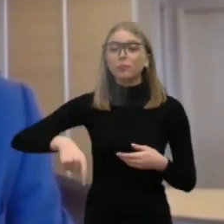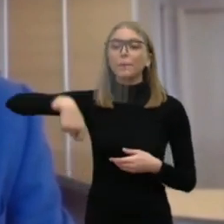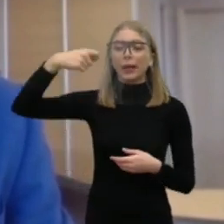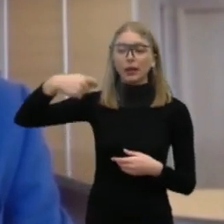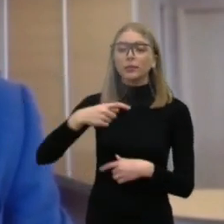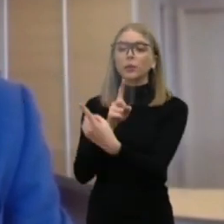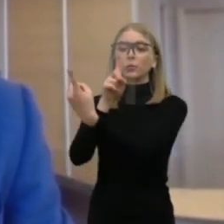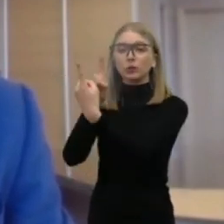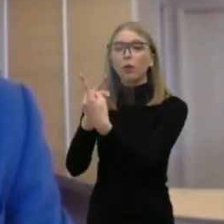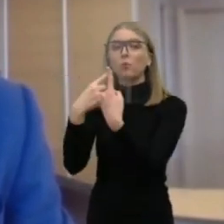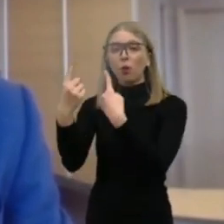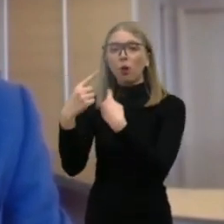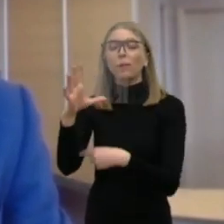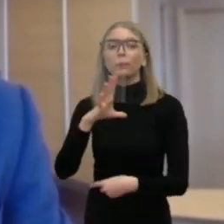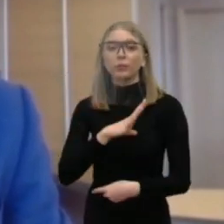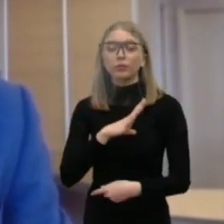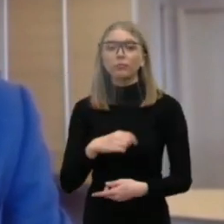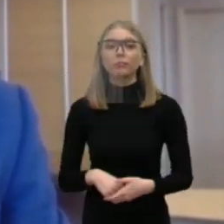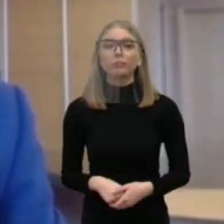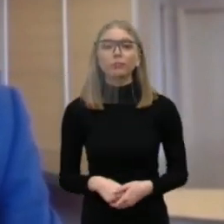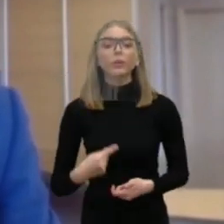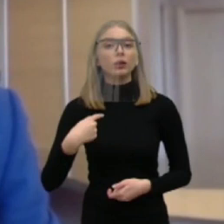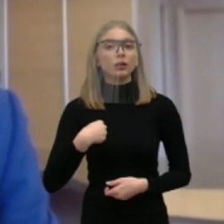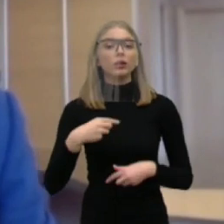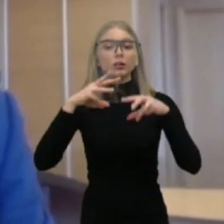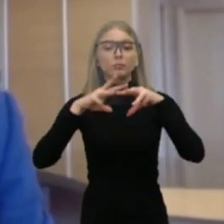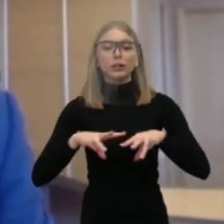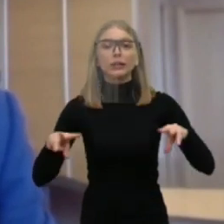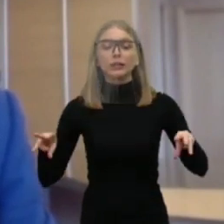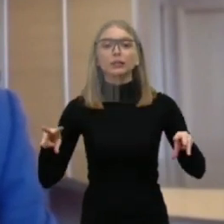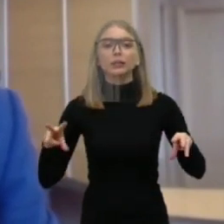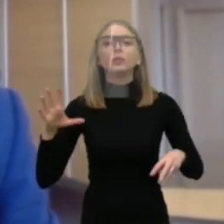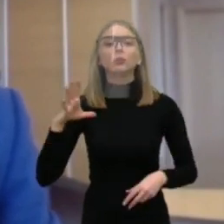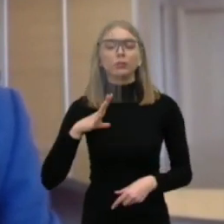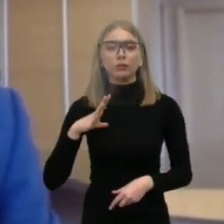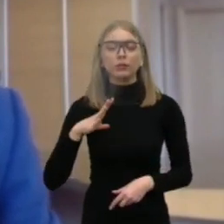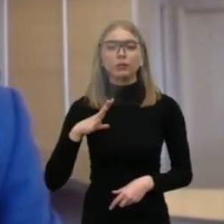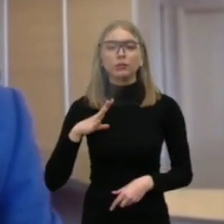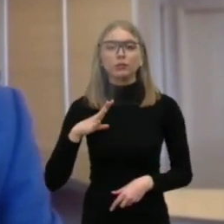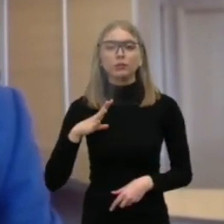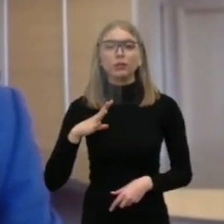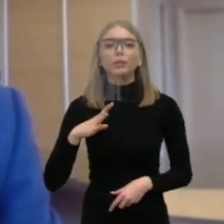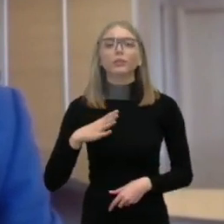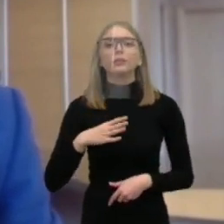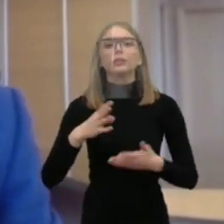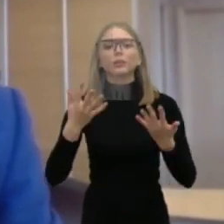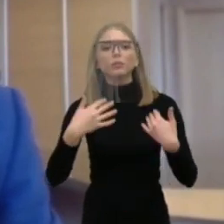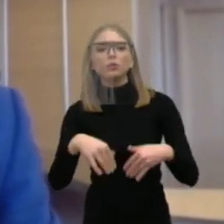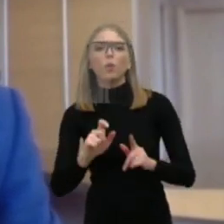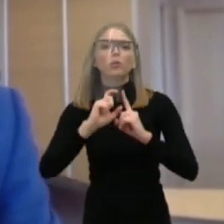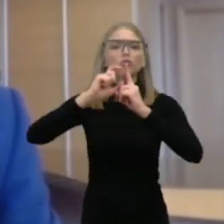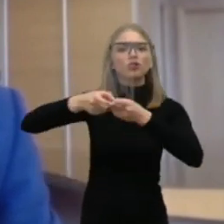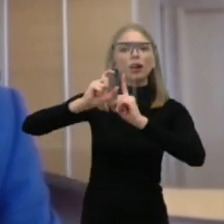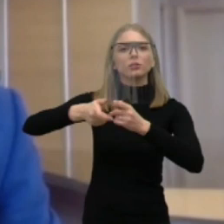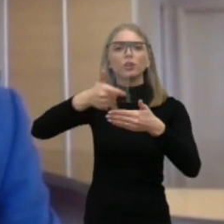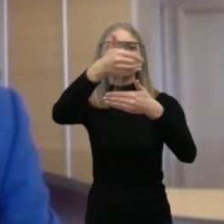prezidentu. Aš kaip kandidatas į ministrus turėjau nemažą sąrašą tokių įsipareigojimų, kas bus